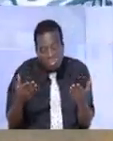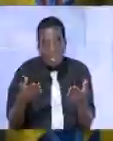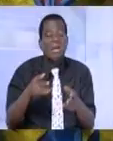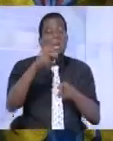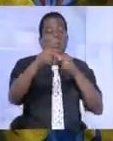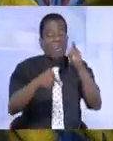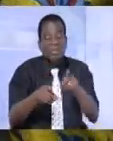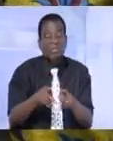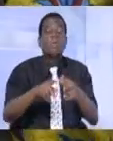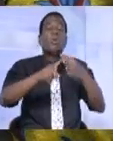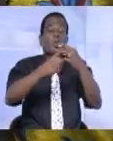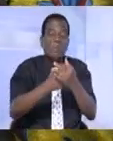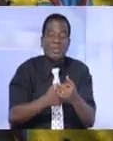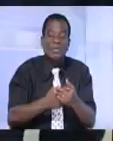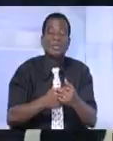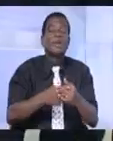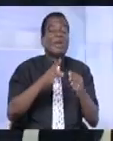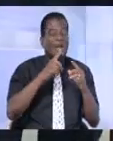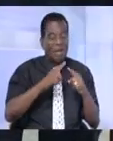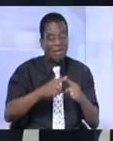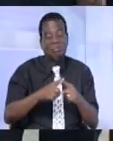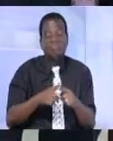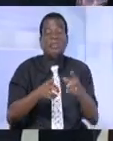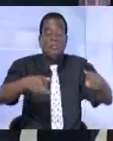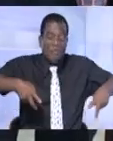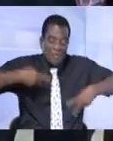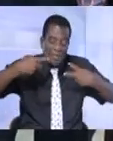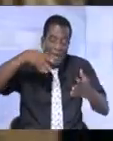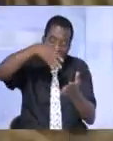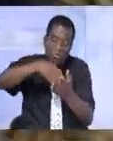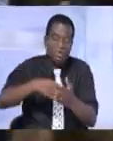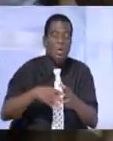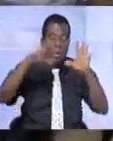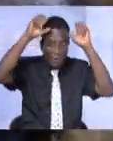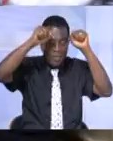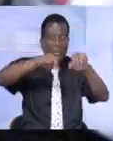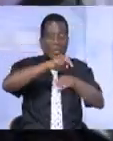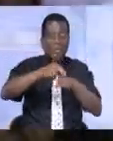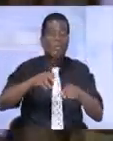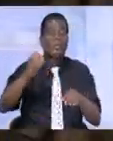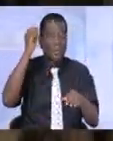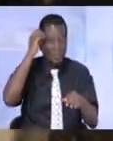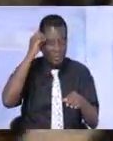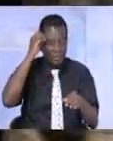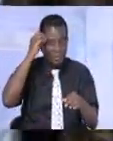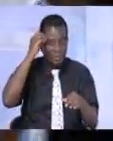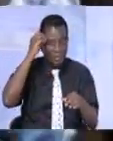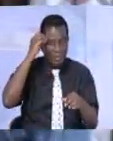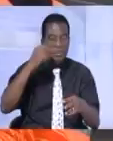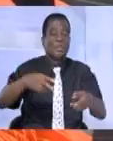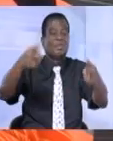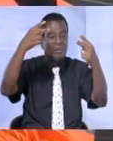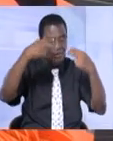populations de la ville historique sont sorties pour recevoir le président de la République, Lassane Ouattara, à l'occasion du conseil des ministres.